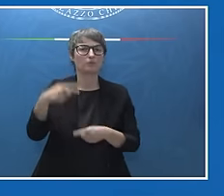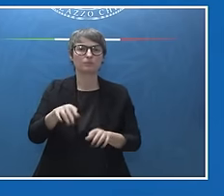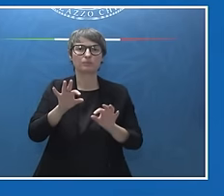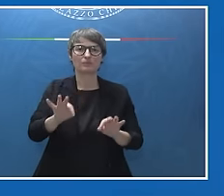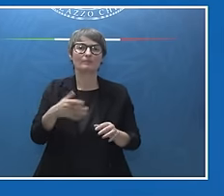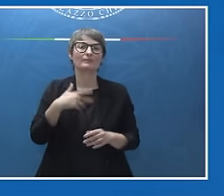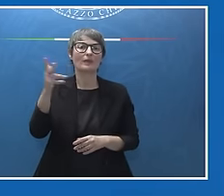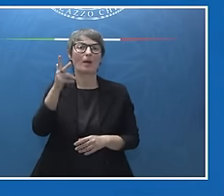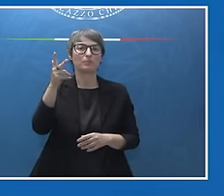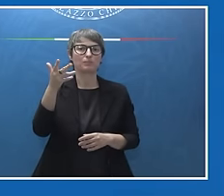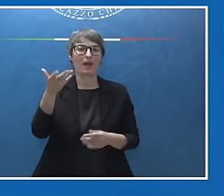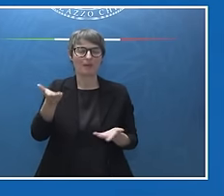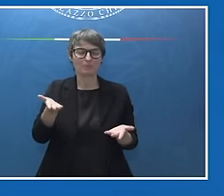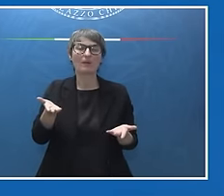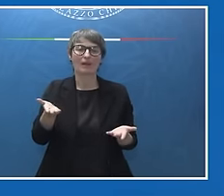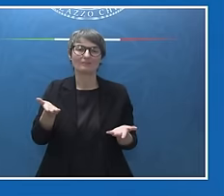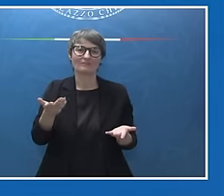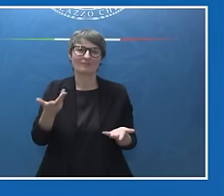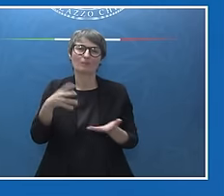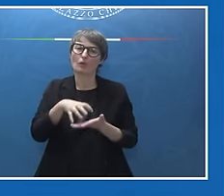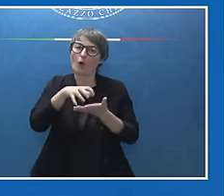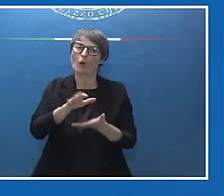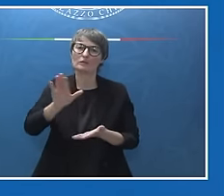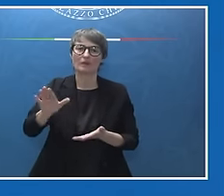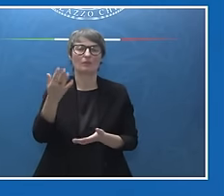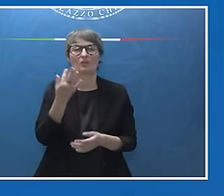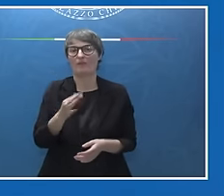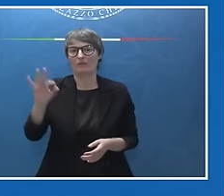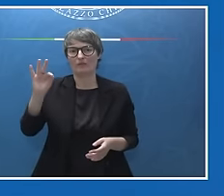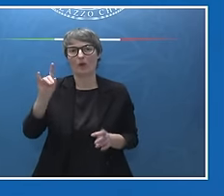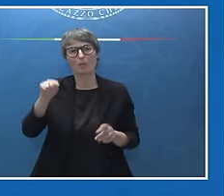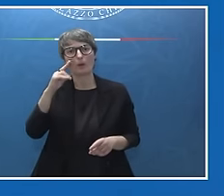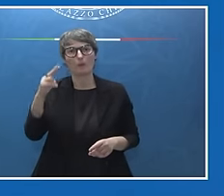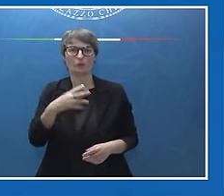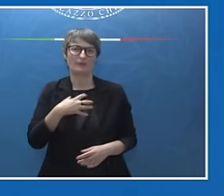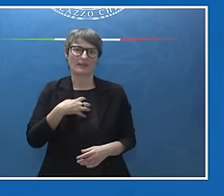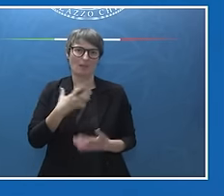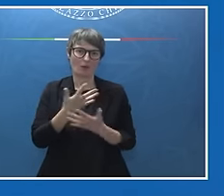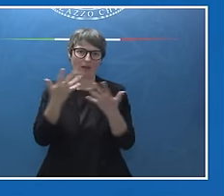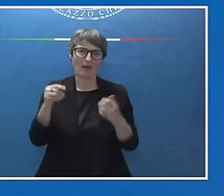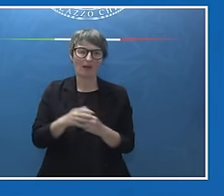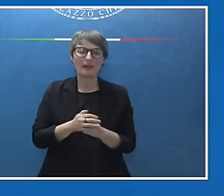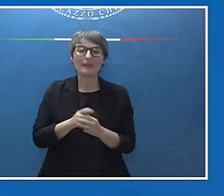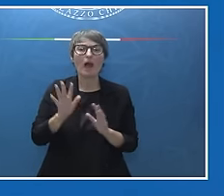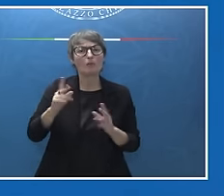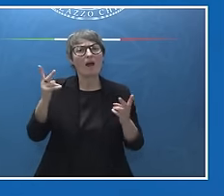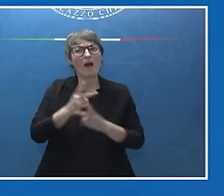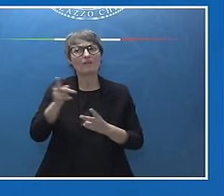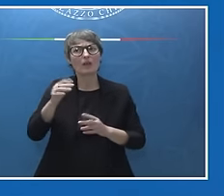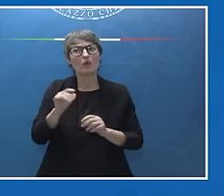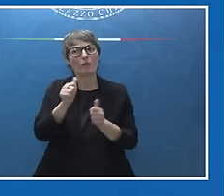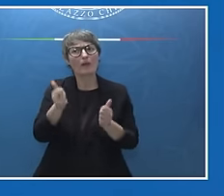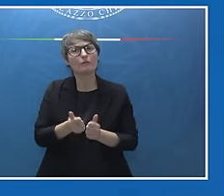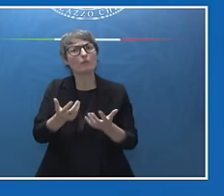un suo contributo straordinario, anche morale, dando però concretezza al